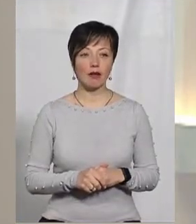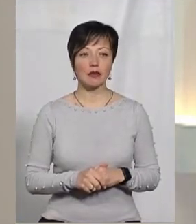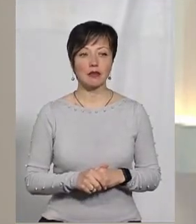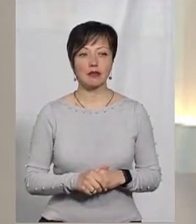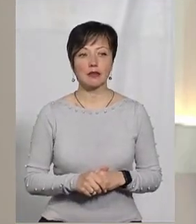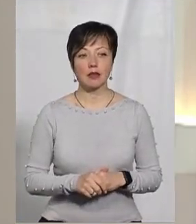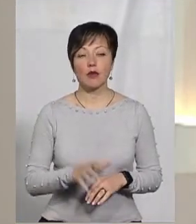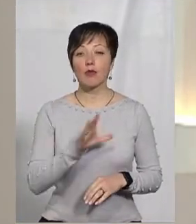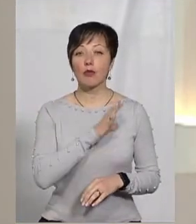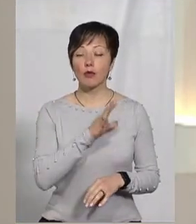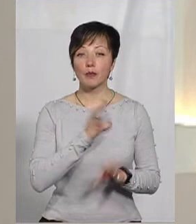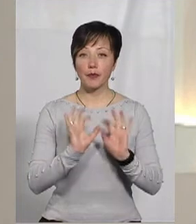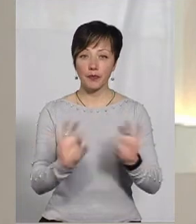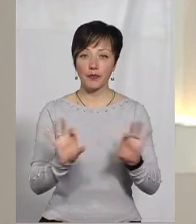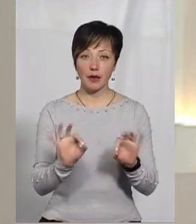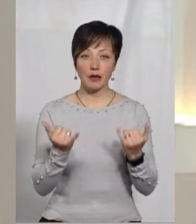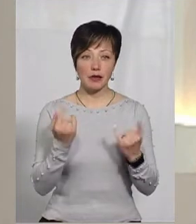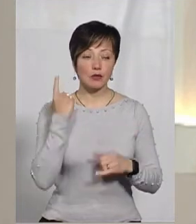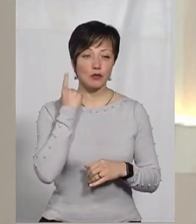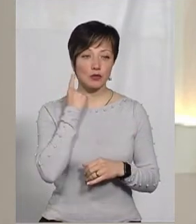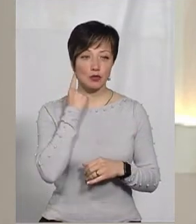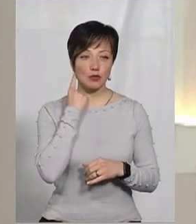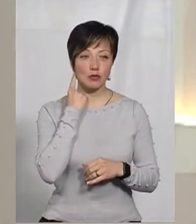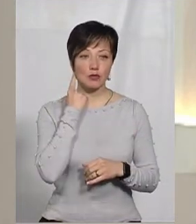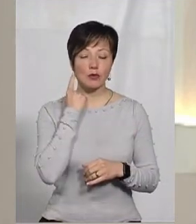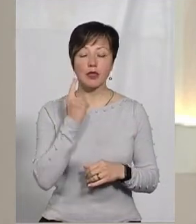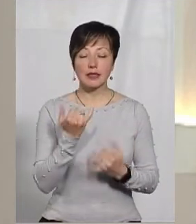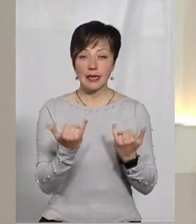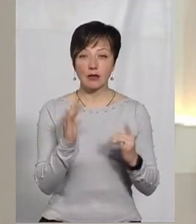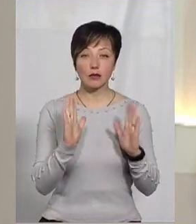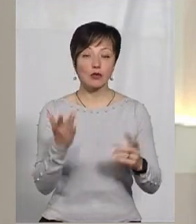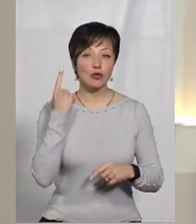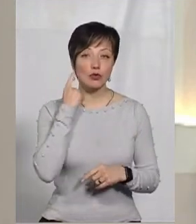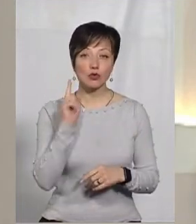дітей Ніне Магур ми зараз почуємо, що